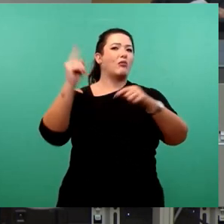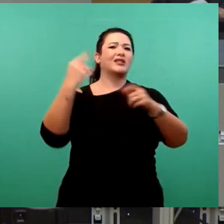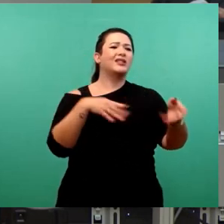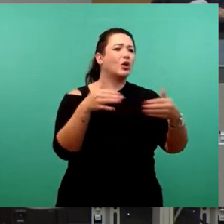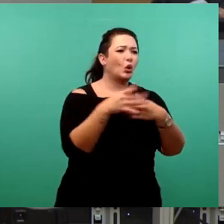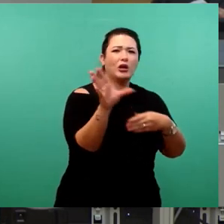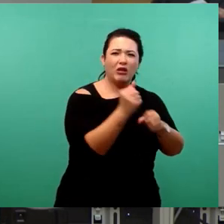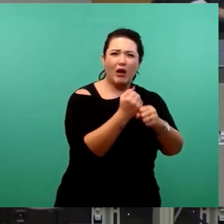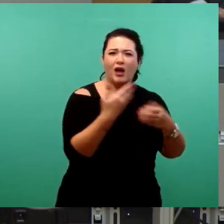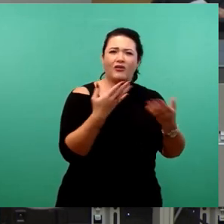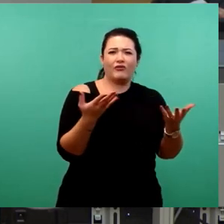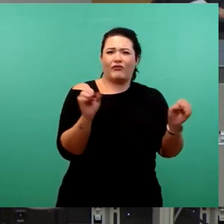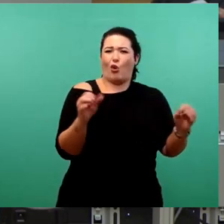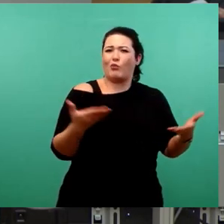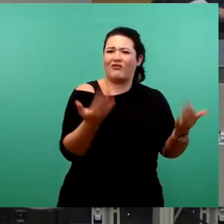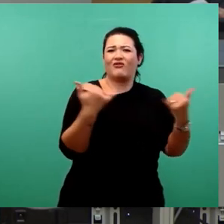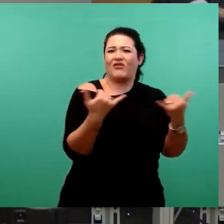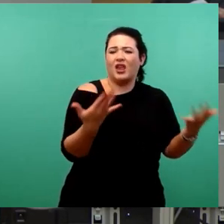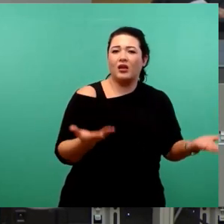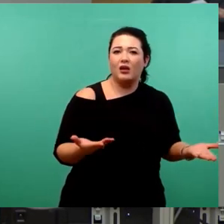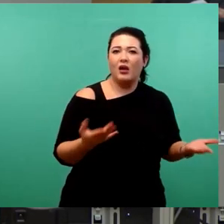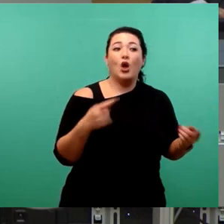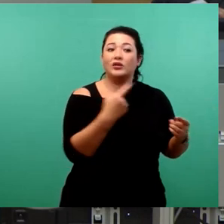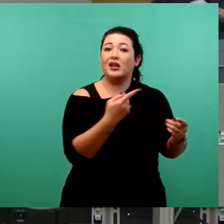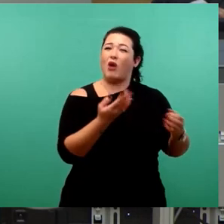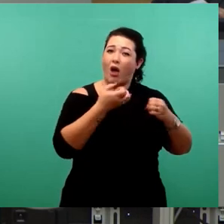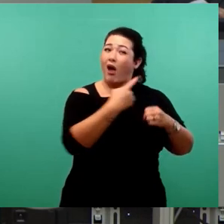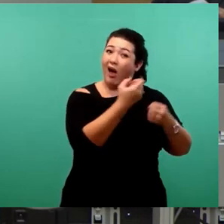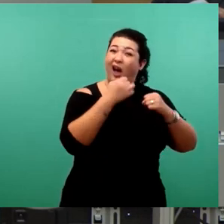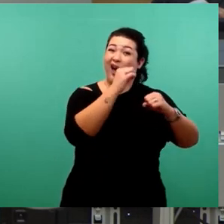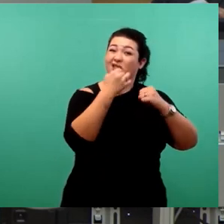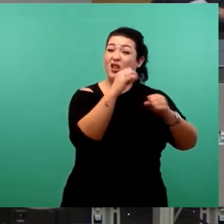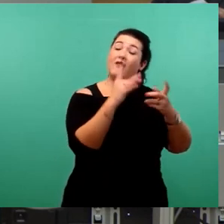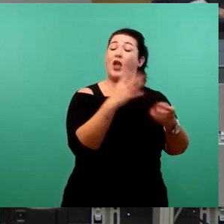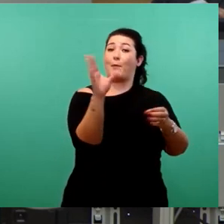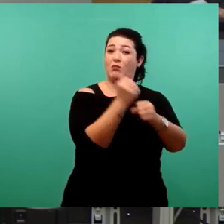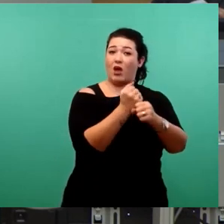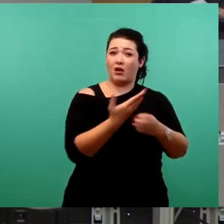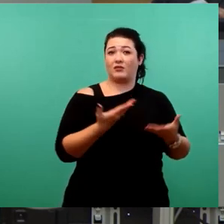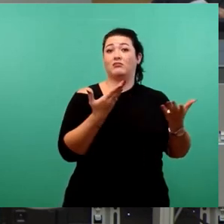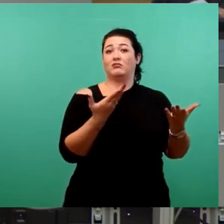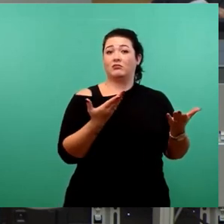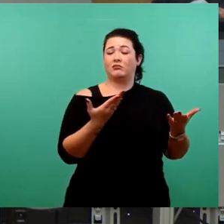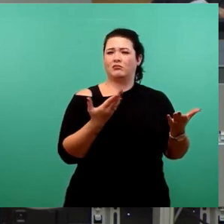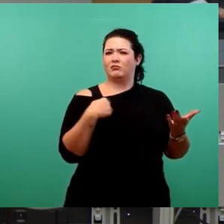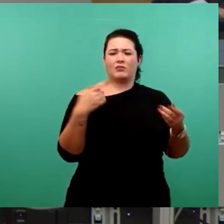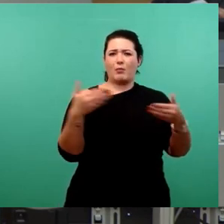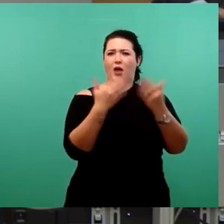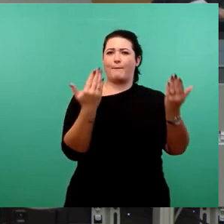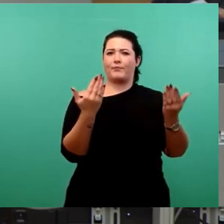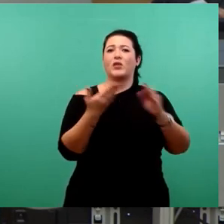hat die grüne Fraktionsspitze das aktiv betrieben? Ich hörte sehr wohl, was vorgelesen wurde zum Thema Kompromiss,